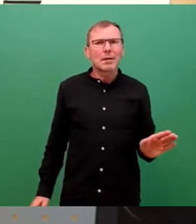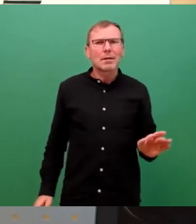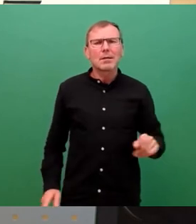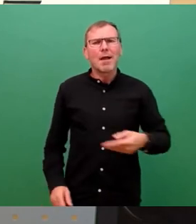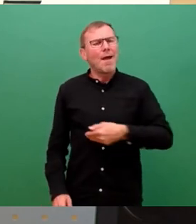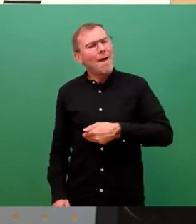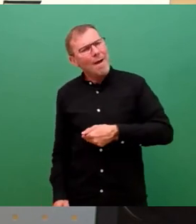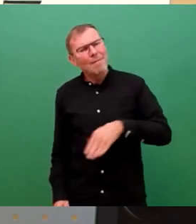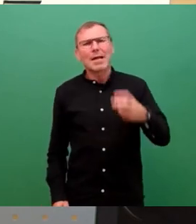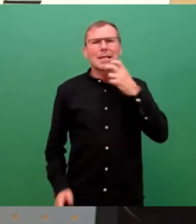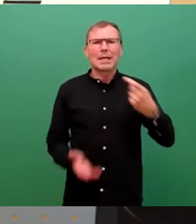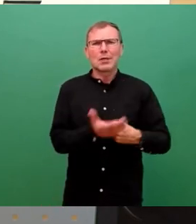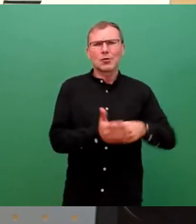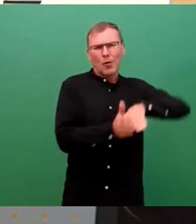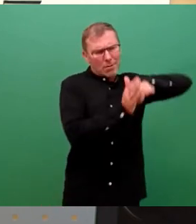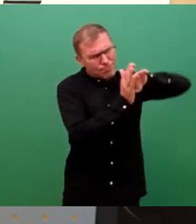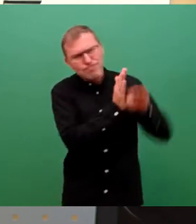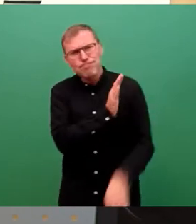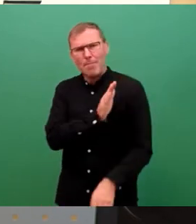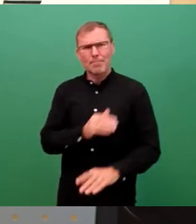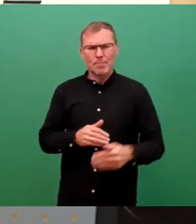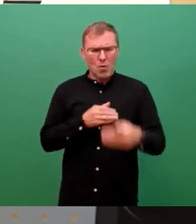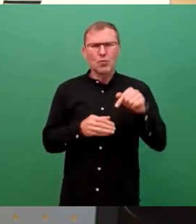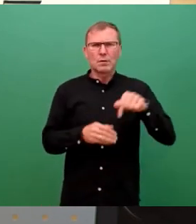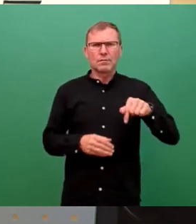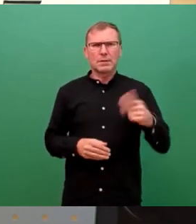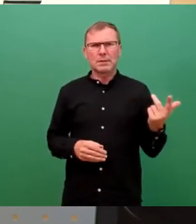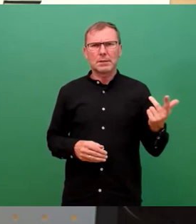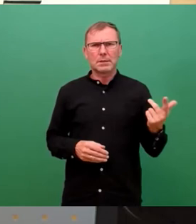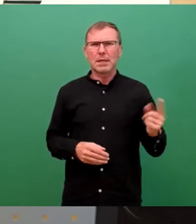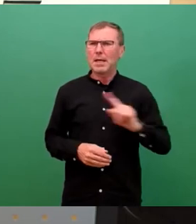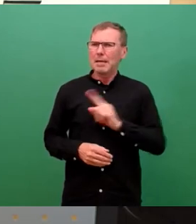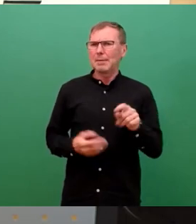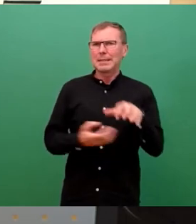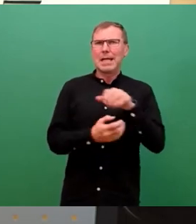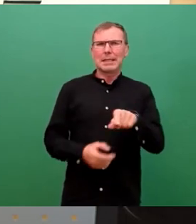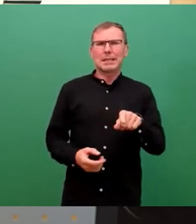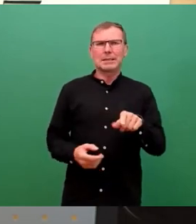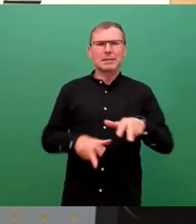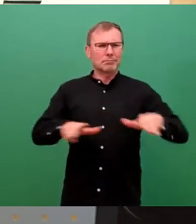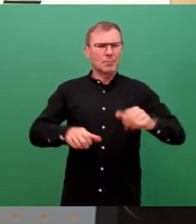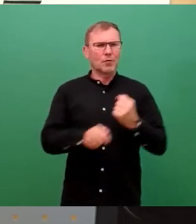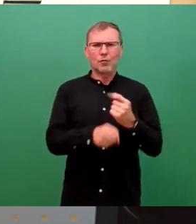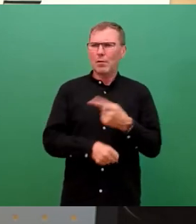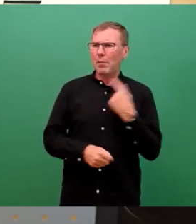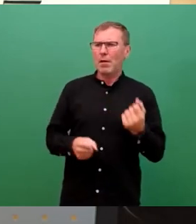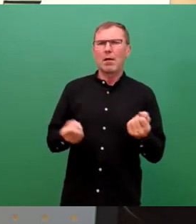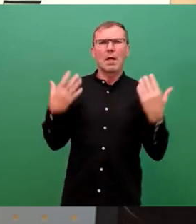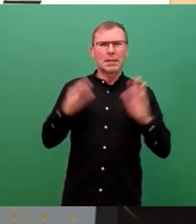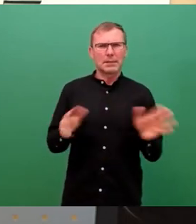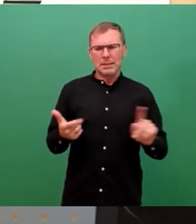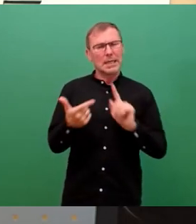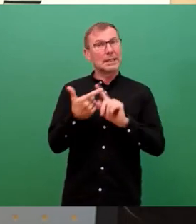Energiesteuern und zwar komplett und zwar kurzfristig, bis diese Krise händelbar ist für die normalen Bürger. Zweitens,